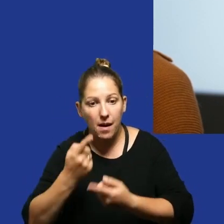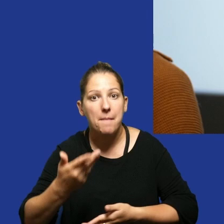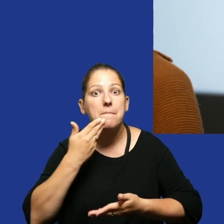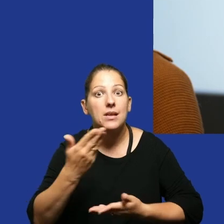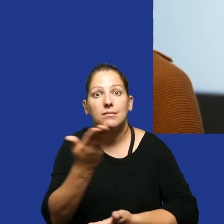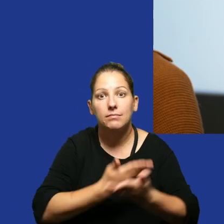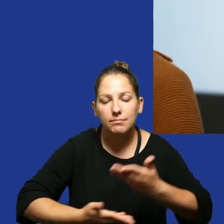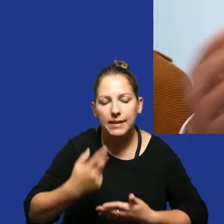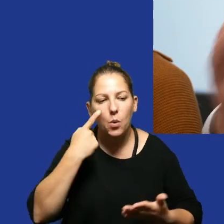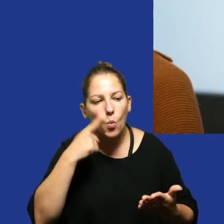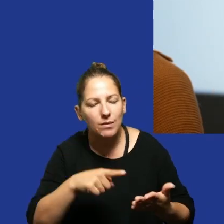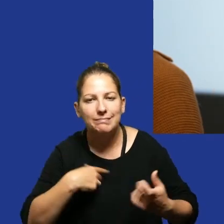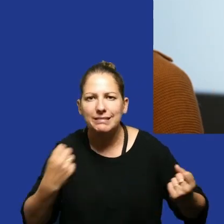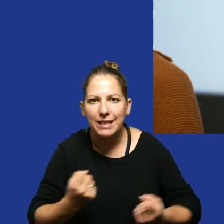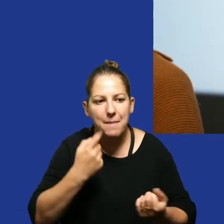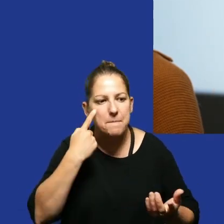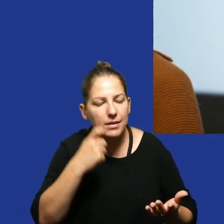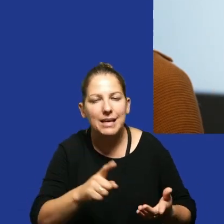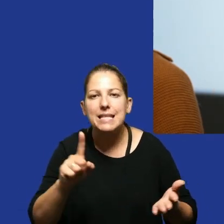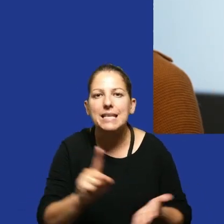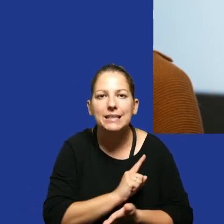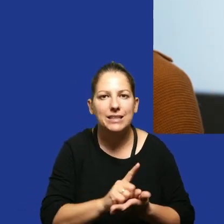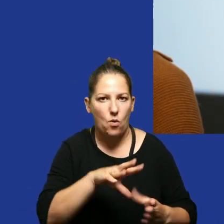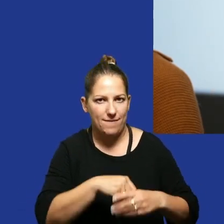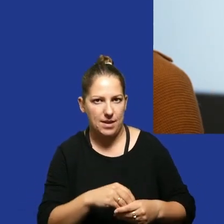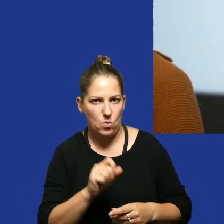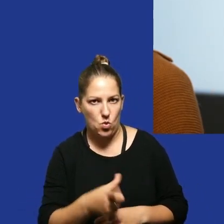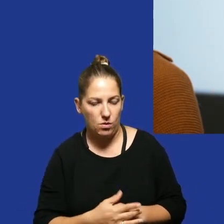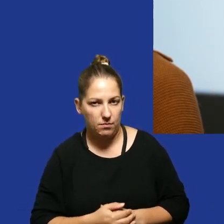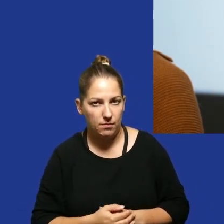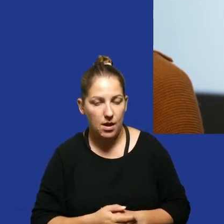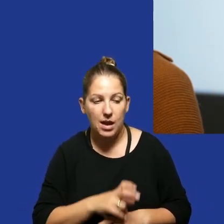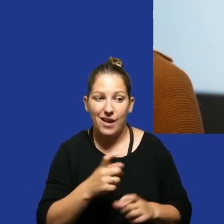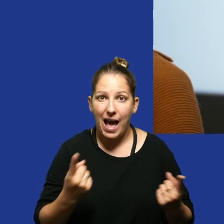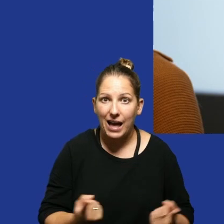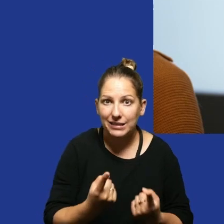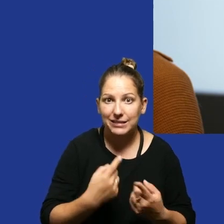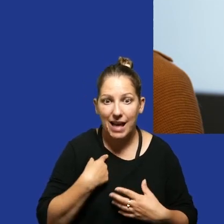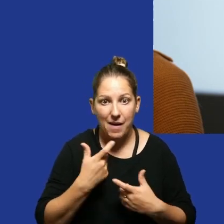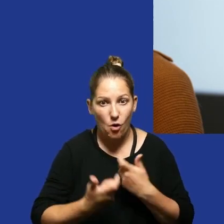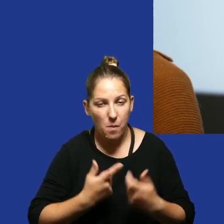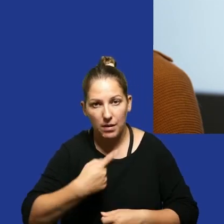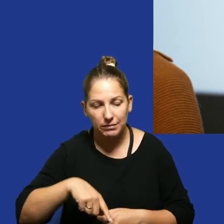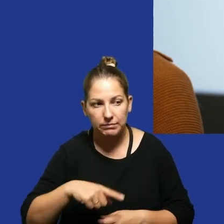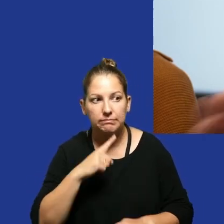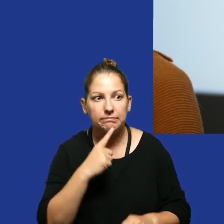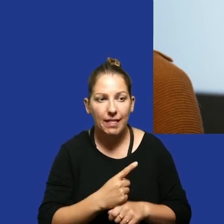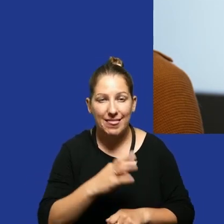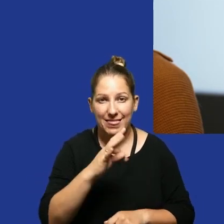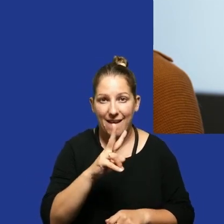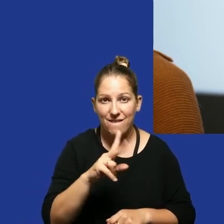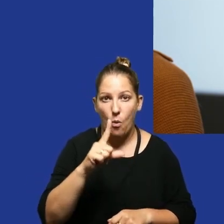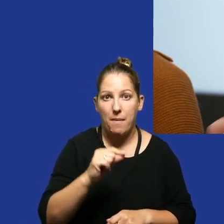mózgów dostrzegamy, czy staramy się dostrzec ryzyka, z którymi się mierzymy. Czy daną akcję, którą prowadzimy, podejmie TVP